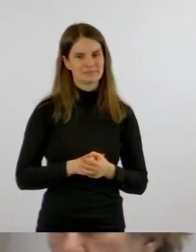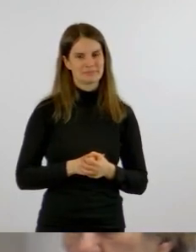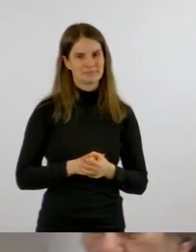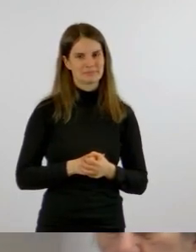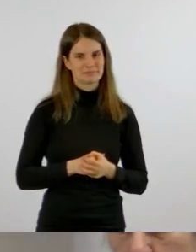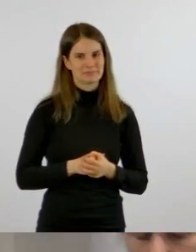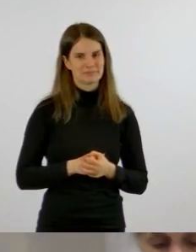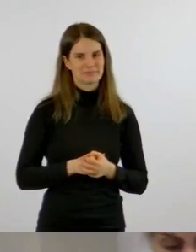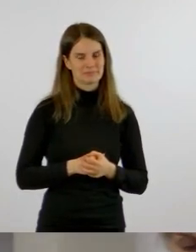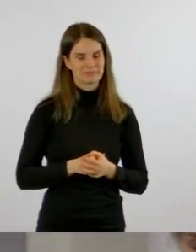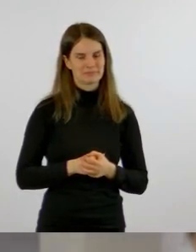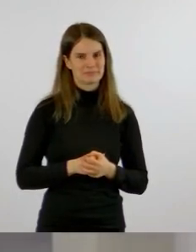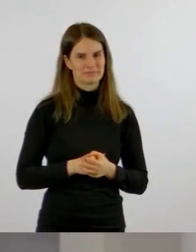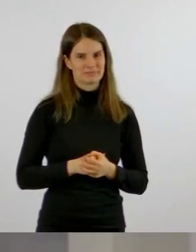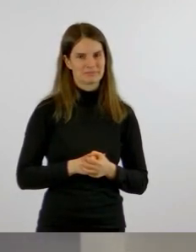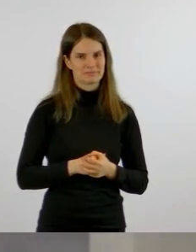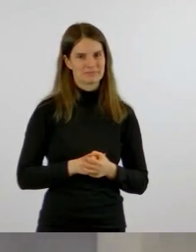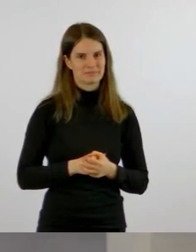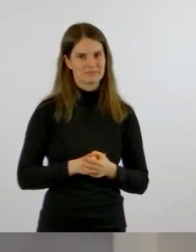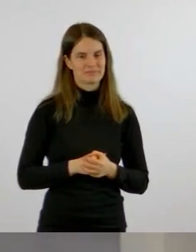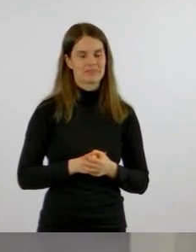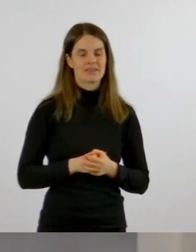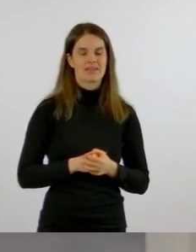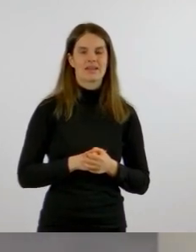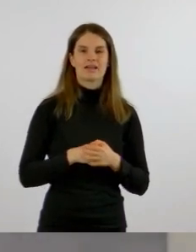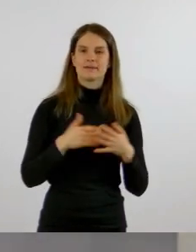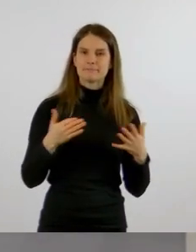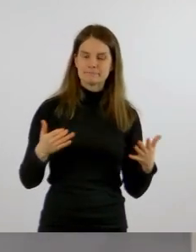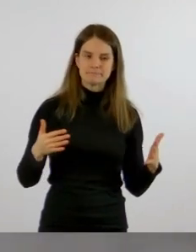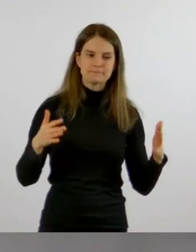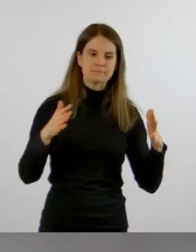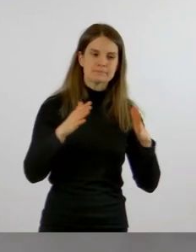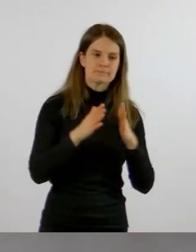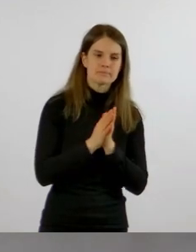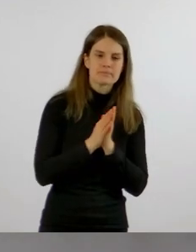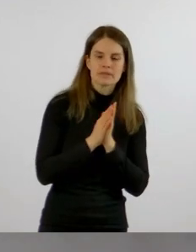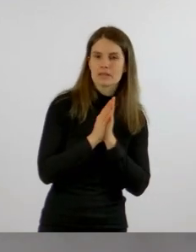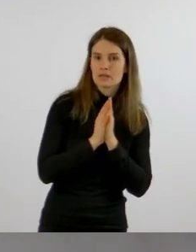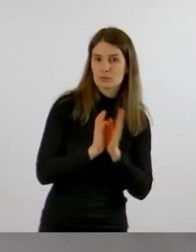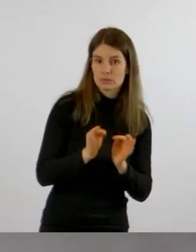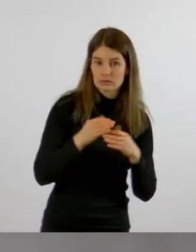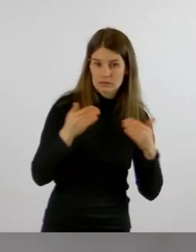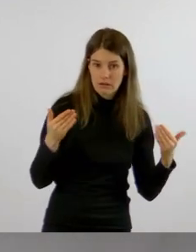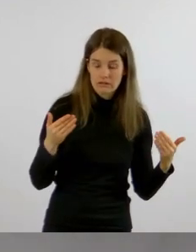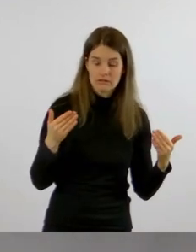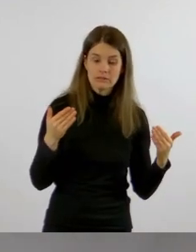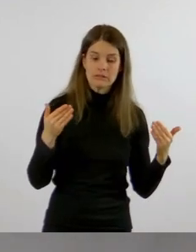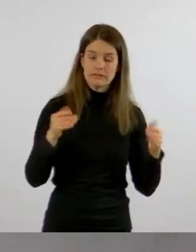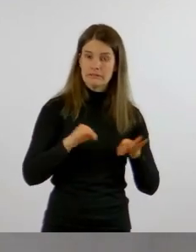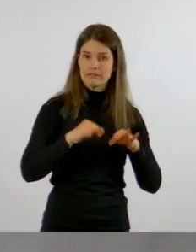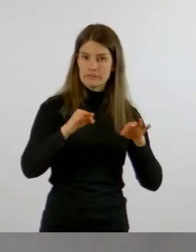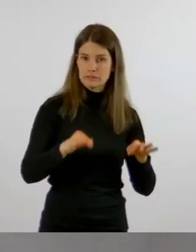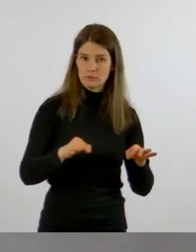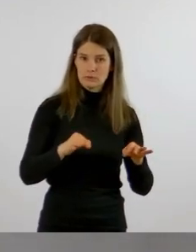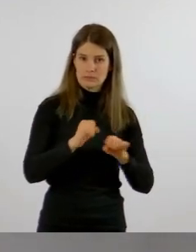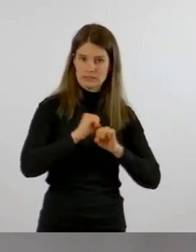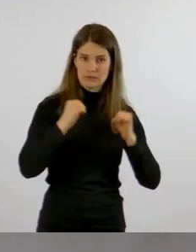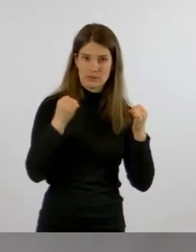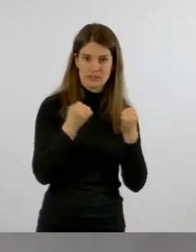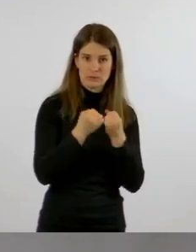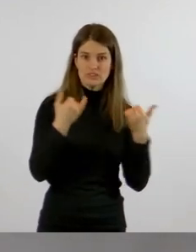Ja, einen guten Tag. Die Infektionslage in unserem Landkreis, wir befinden uns ja in der fünften Welle,